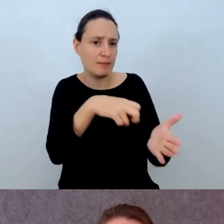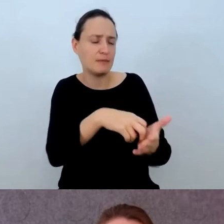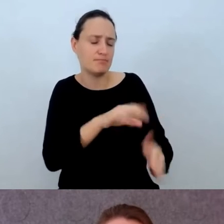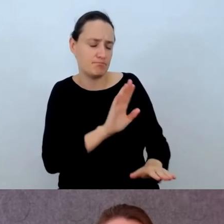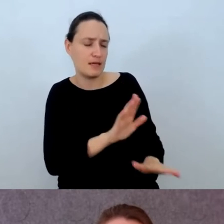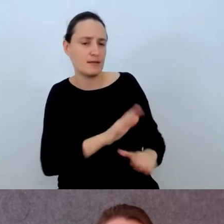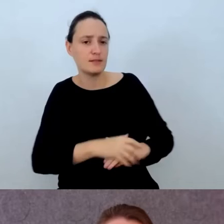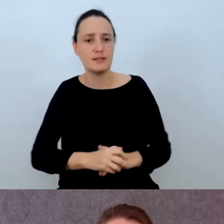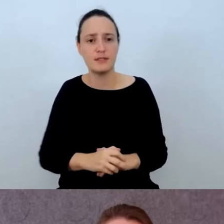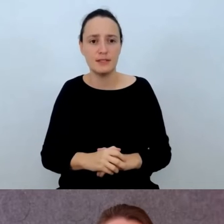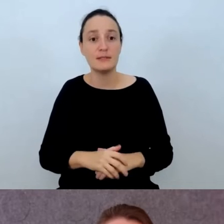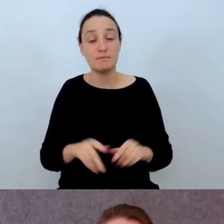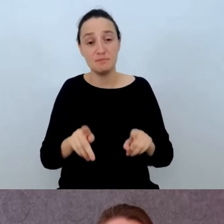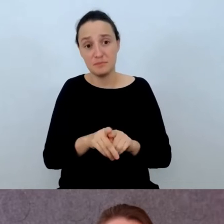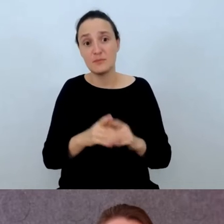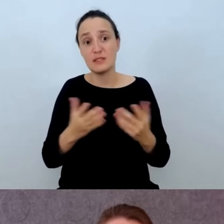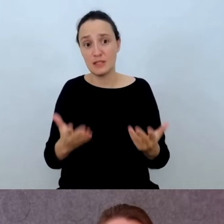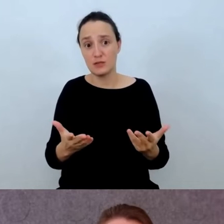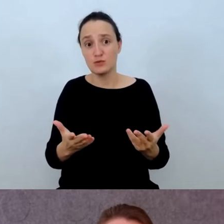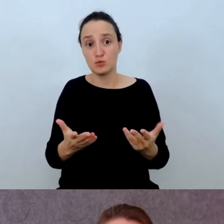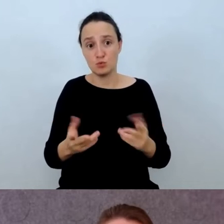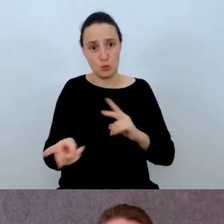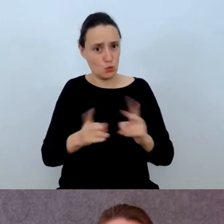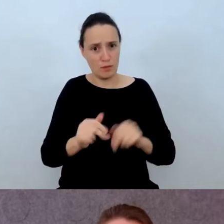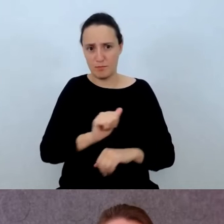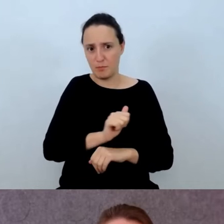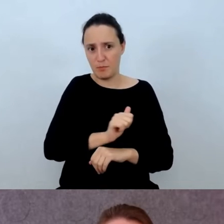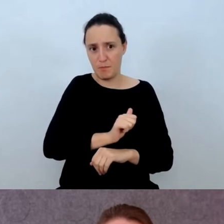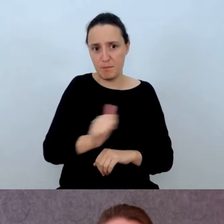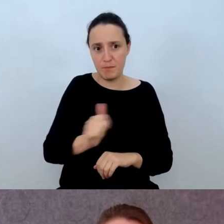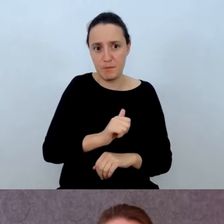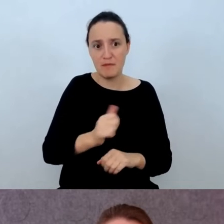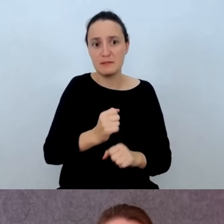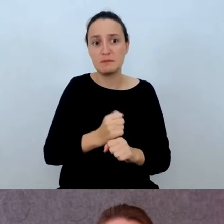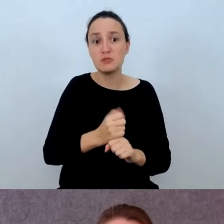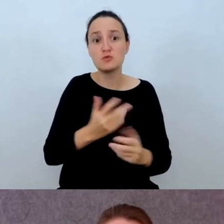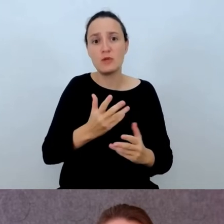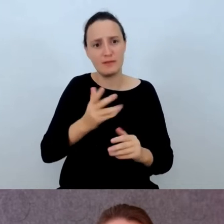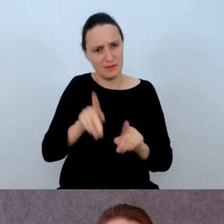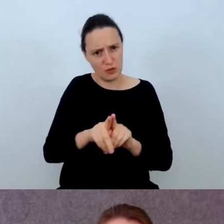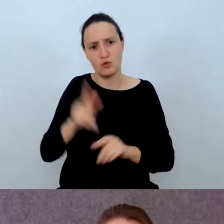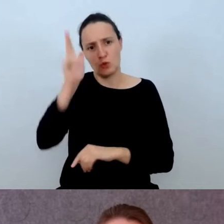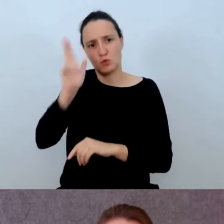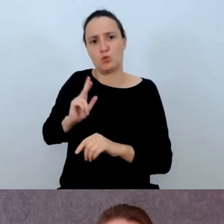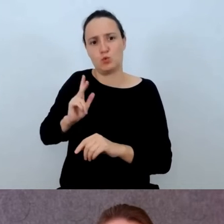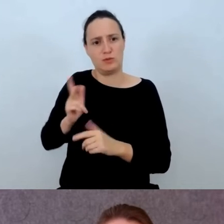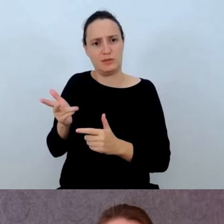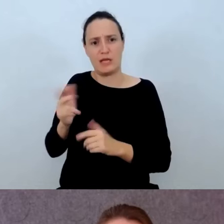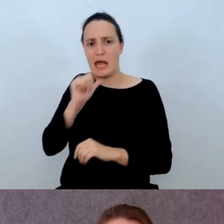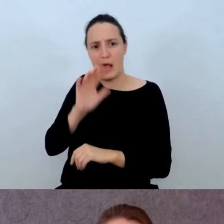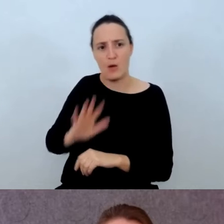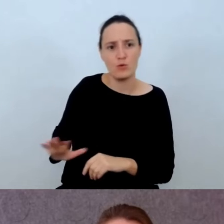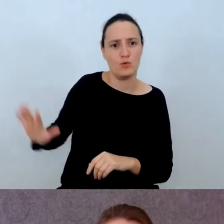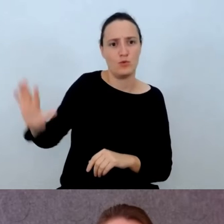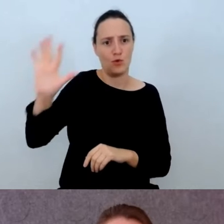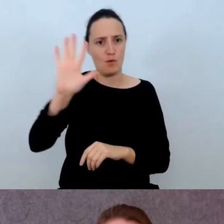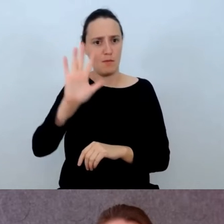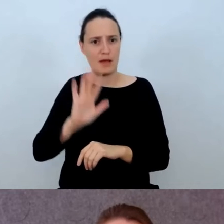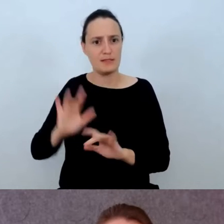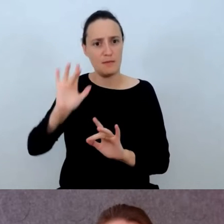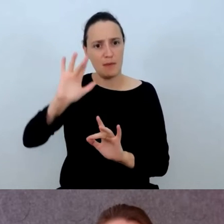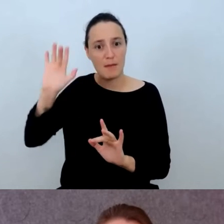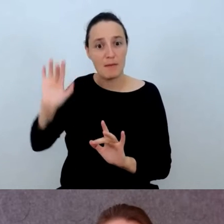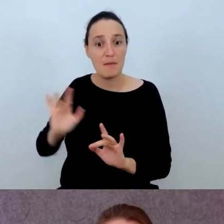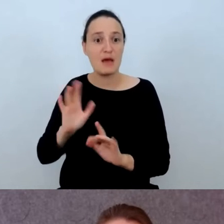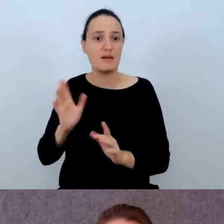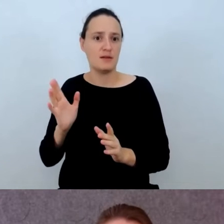Jest akredytowaną tłumaczką również w instytucjach europejskich. Ma między innymi takie